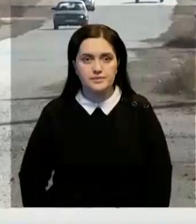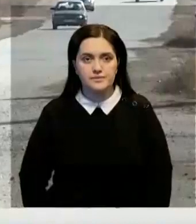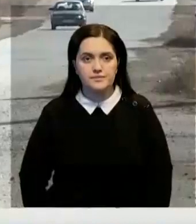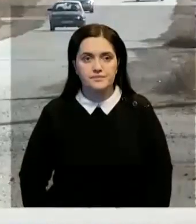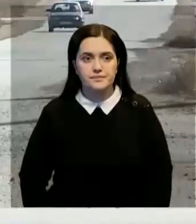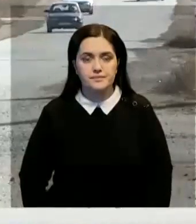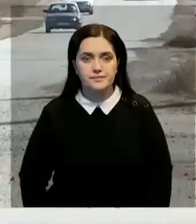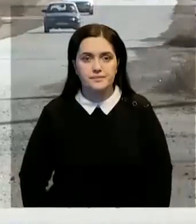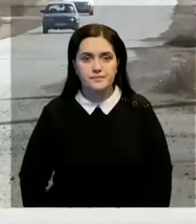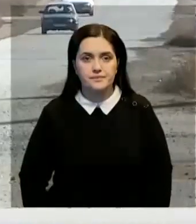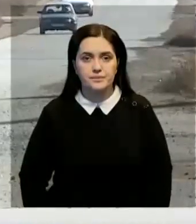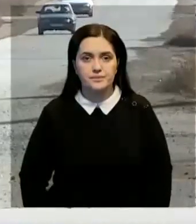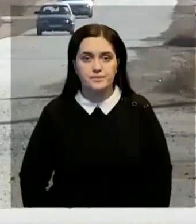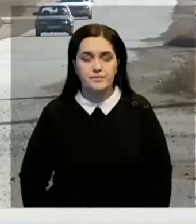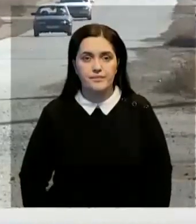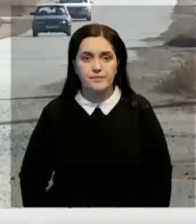Актубе, Хабар, 24.